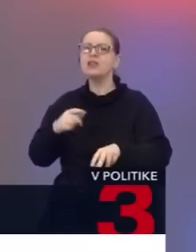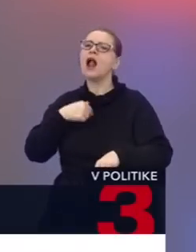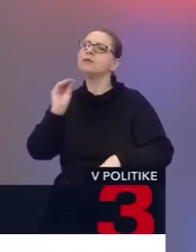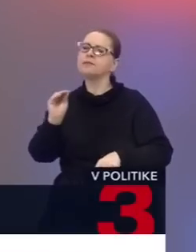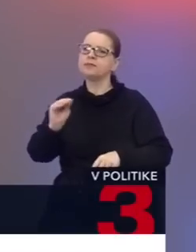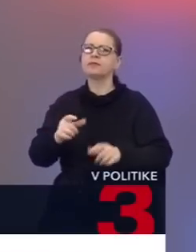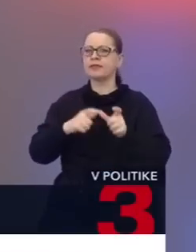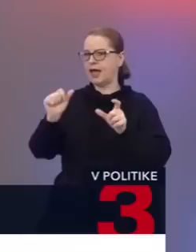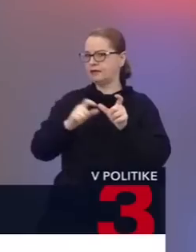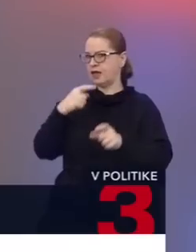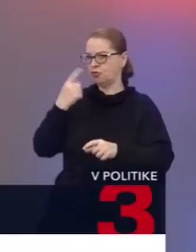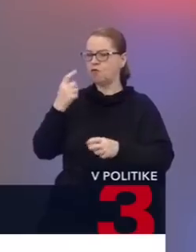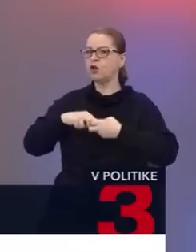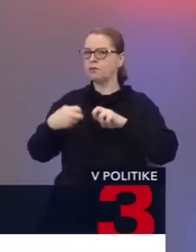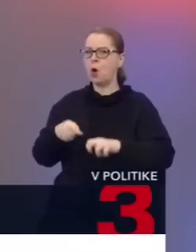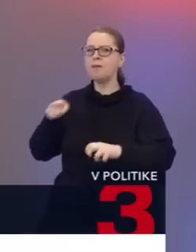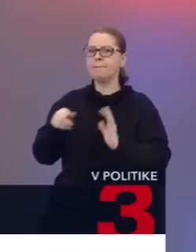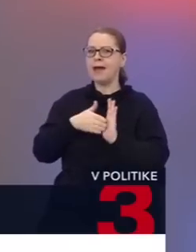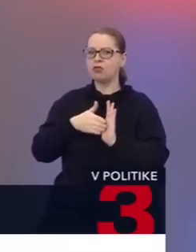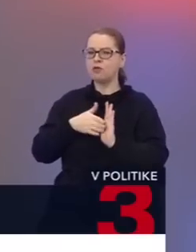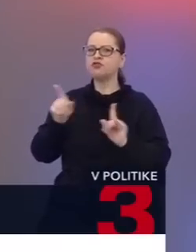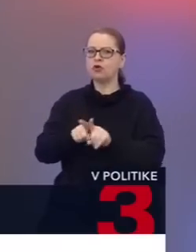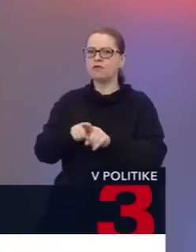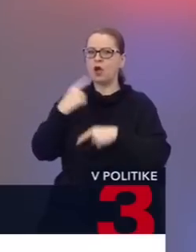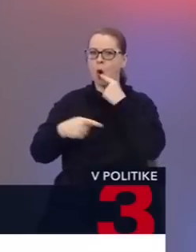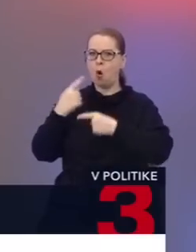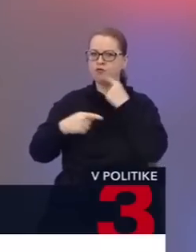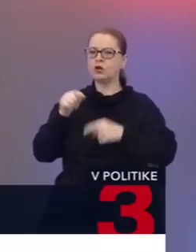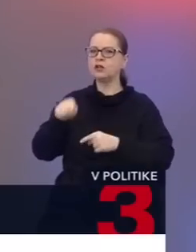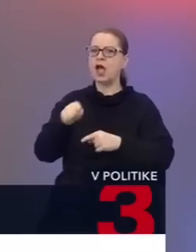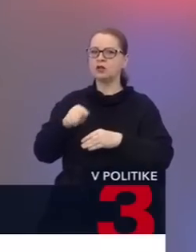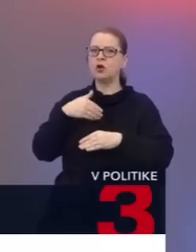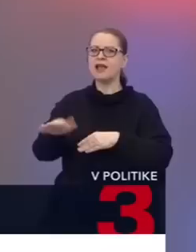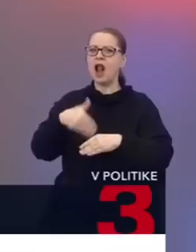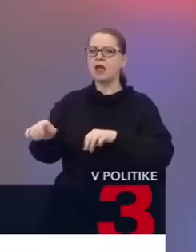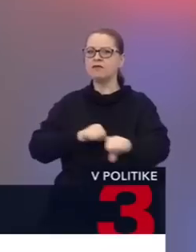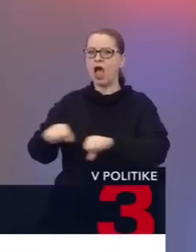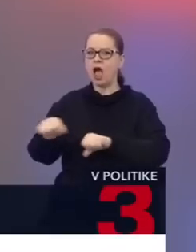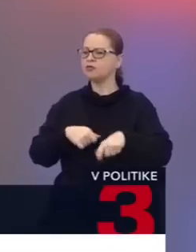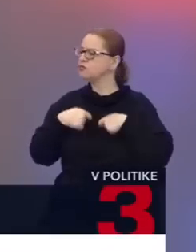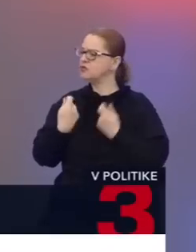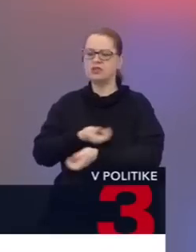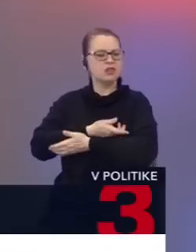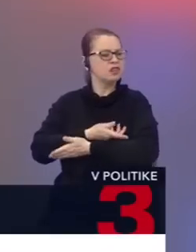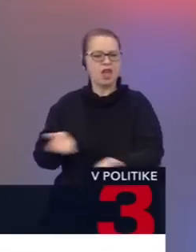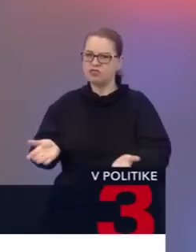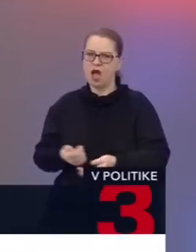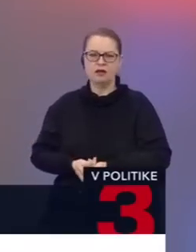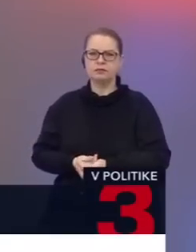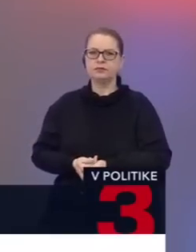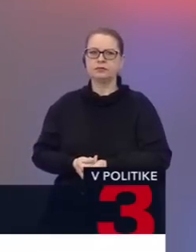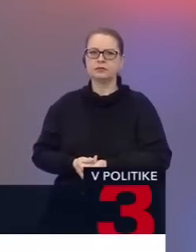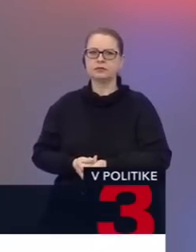tvrdila, že problém je Igor Matovič, zároveň ale hovorili, že takto sa ďalej vládnuť nedá. A videli sme to koniec koncov aj